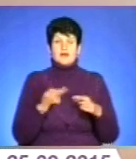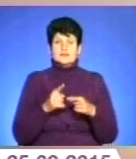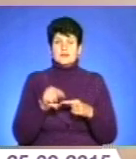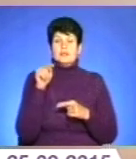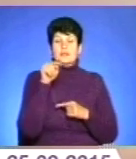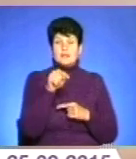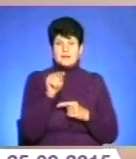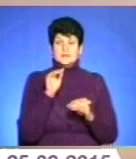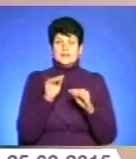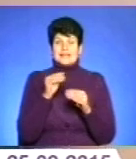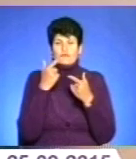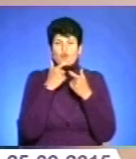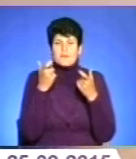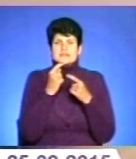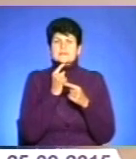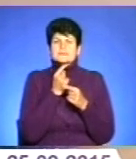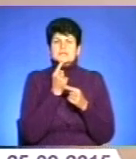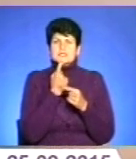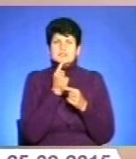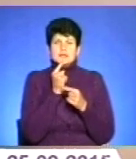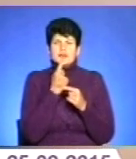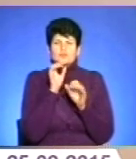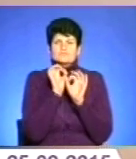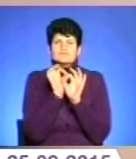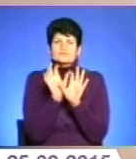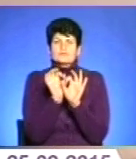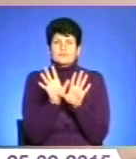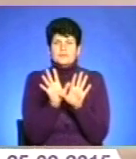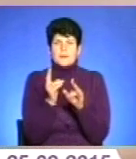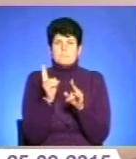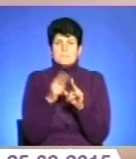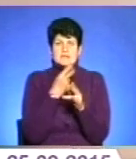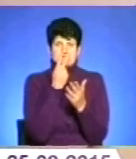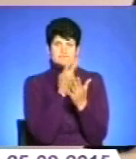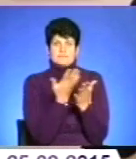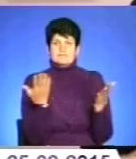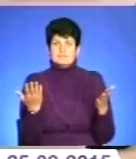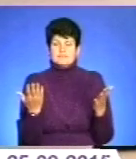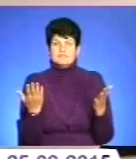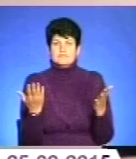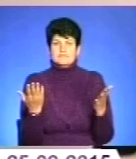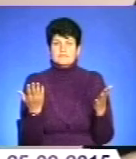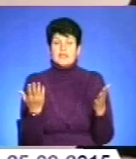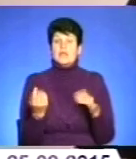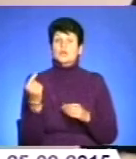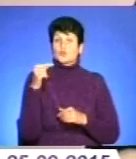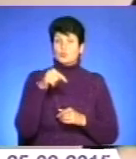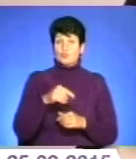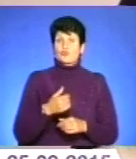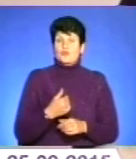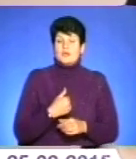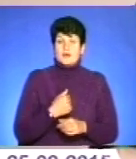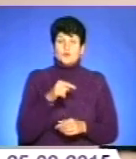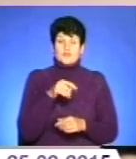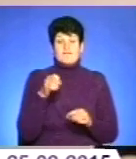частина інформації, яку складно передати без візуального супроводу. І тому я тоді